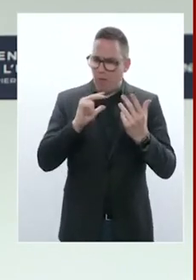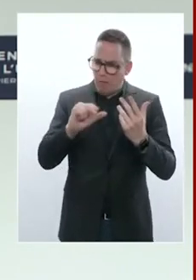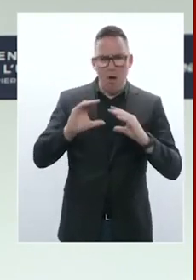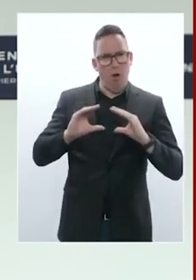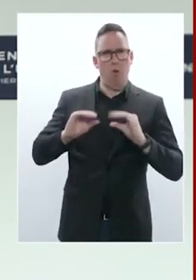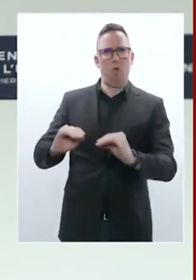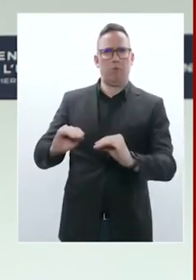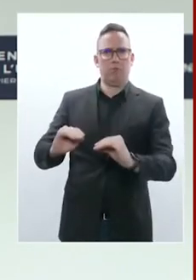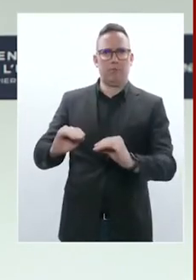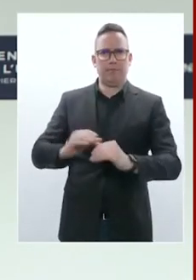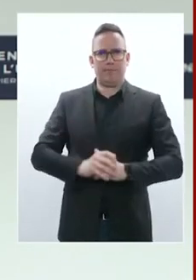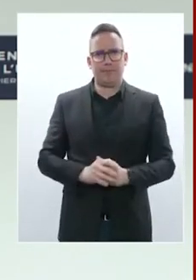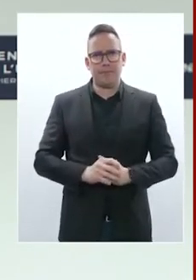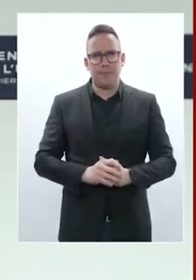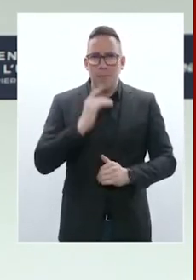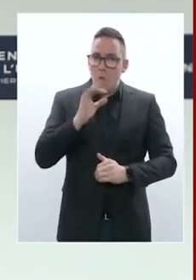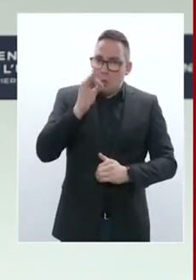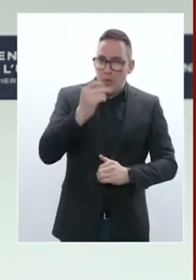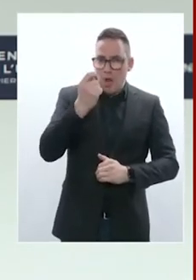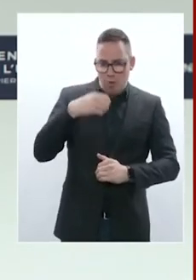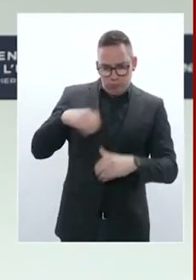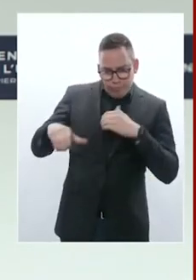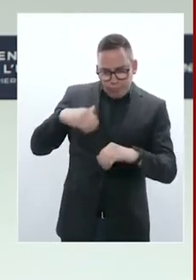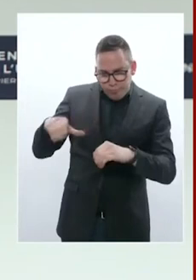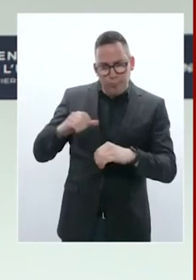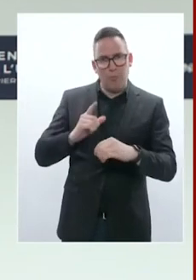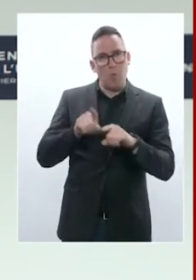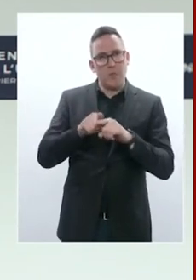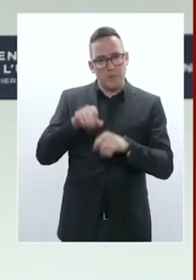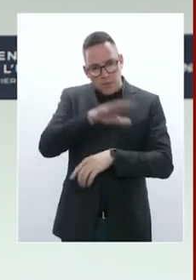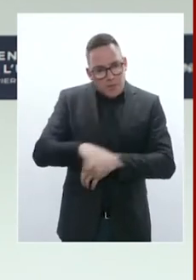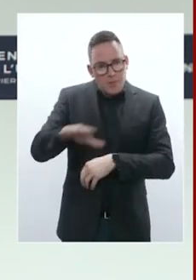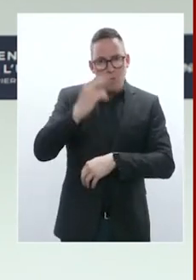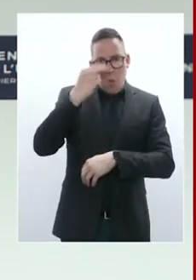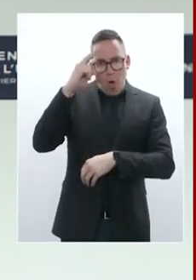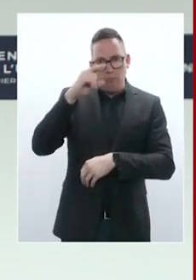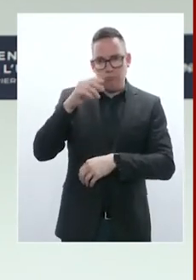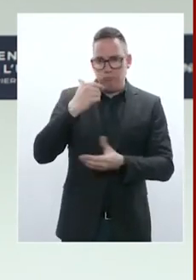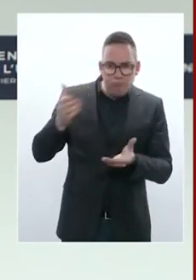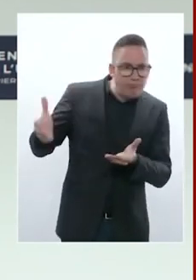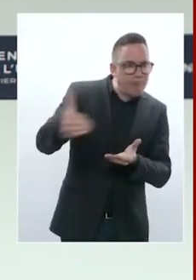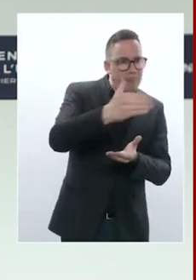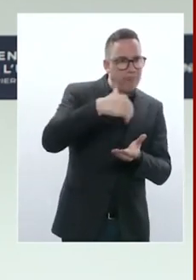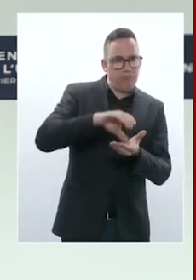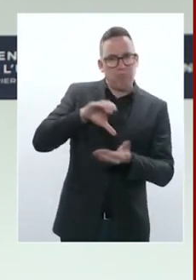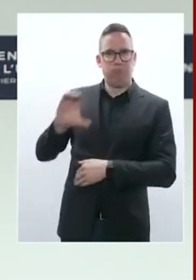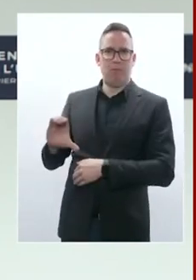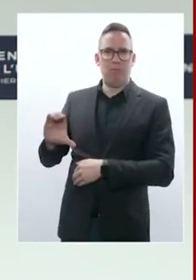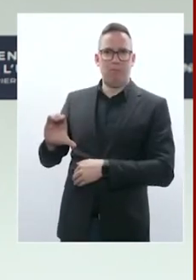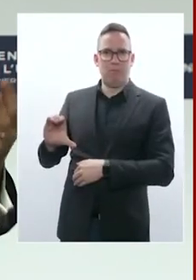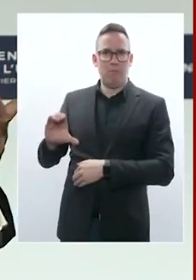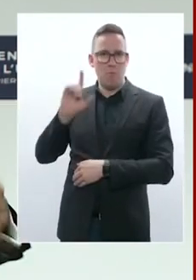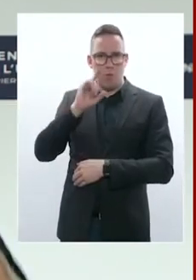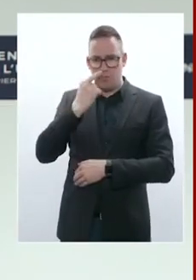bilatéraux, déployer aussi davantage de financements européens. C'est le sens de la décision que nous avons prise au sein de'Union européenne avec la Facilité européenne